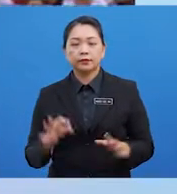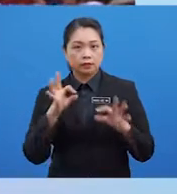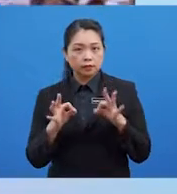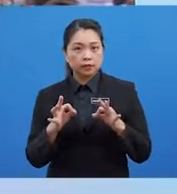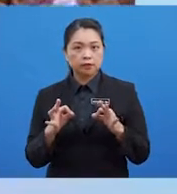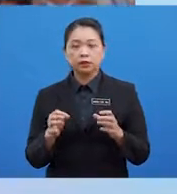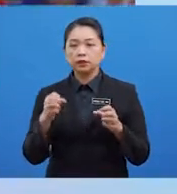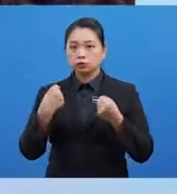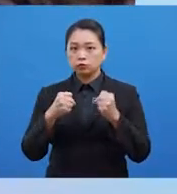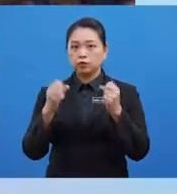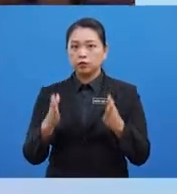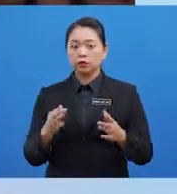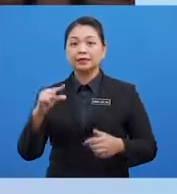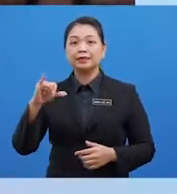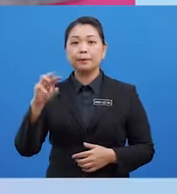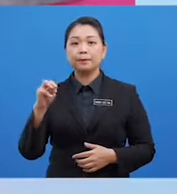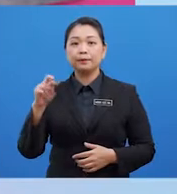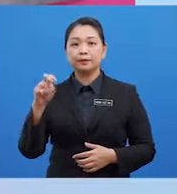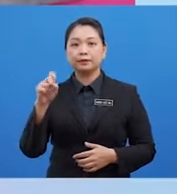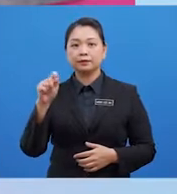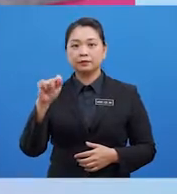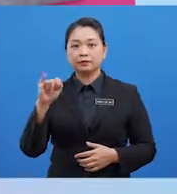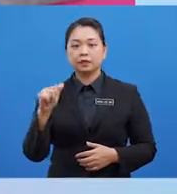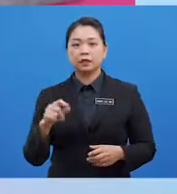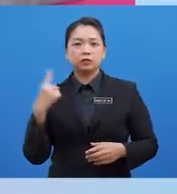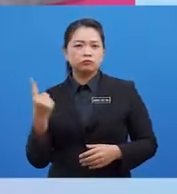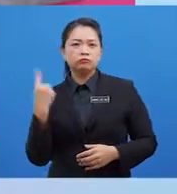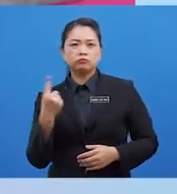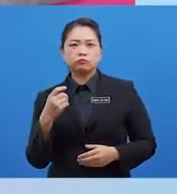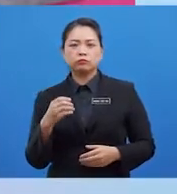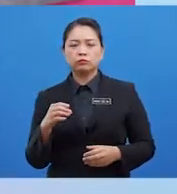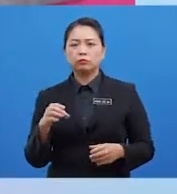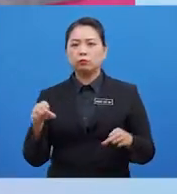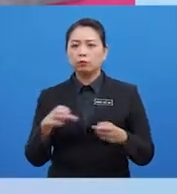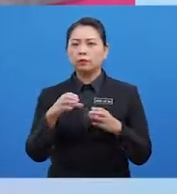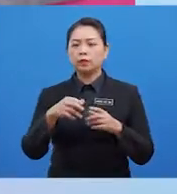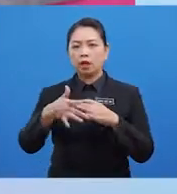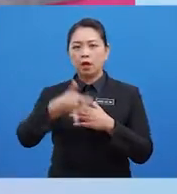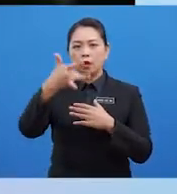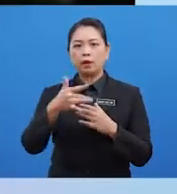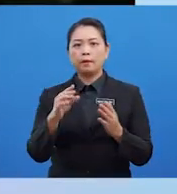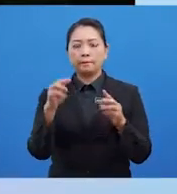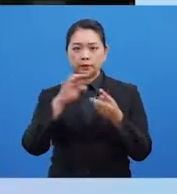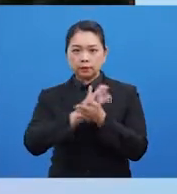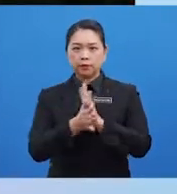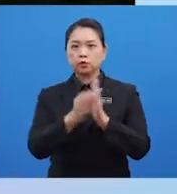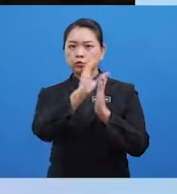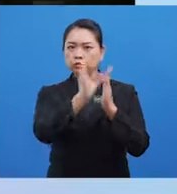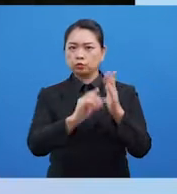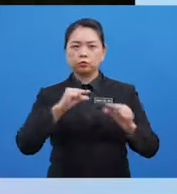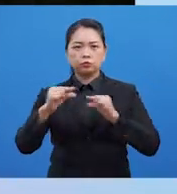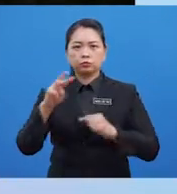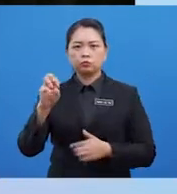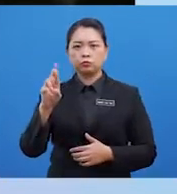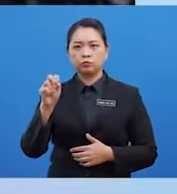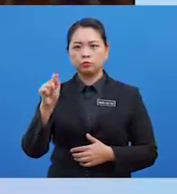atlet gymnatik melakukan rutin palang sejajar pada awal separuh pertama Maka corak pergerakan motor Mestilah mempunyai kurang